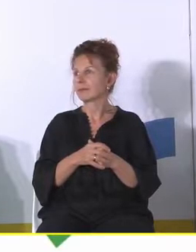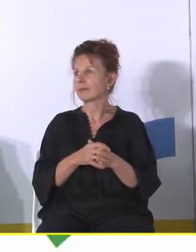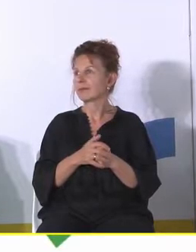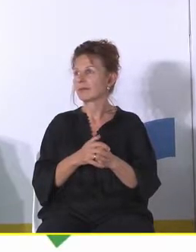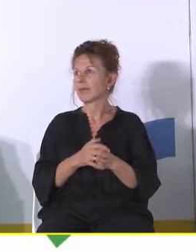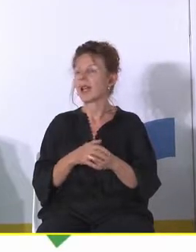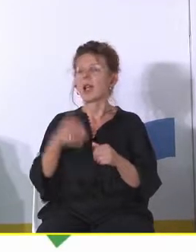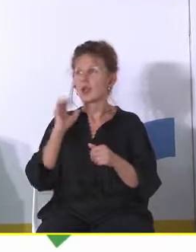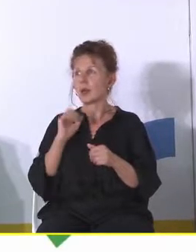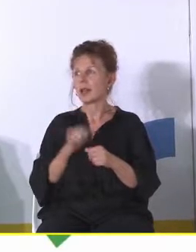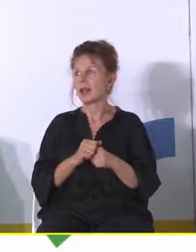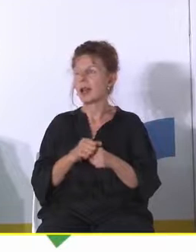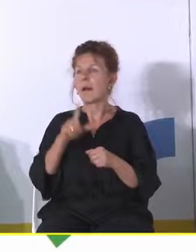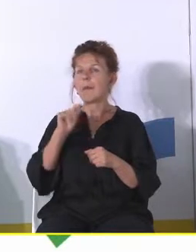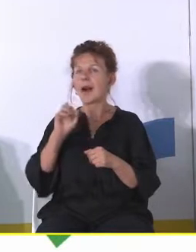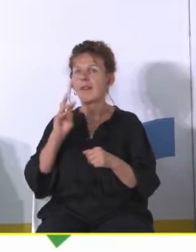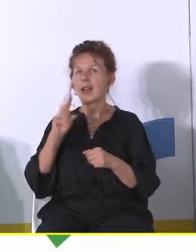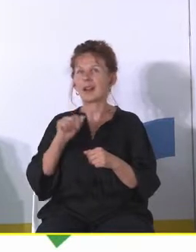słychać tak Aleksander Pawle